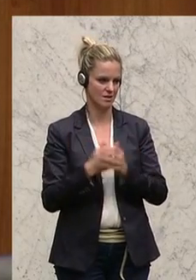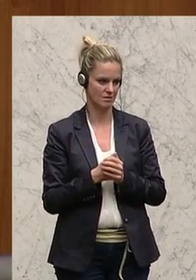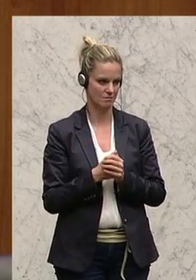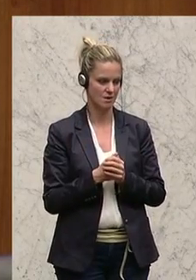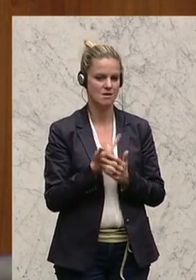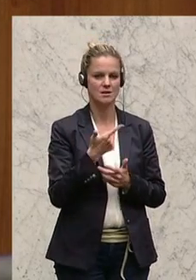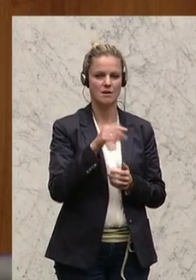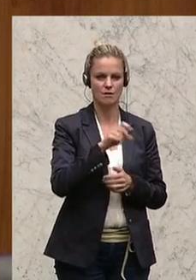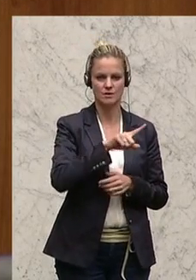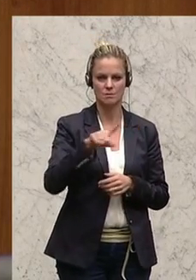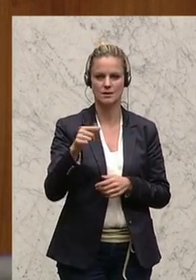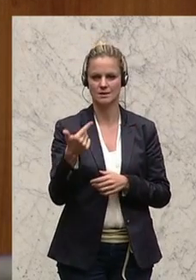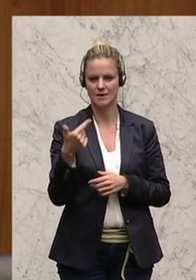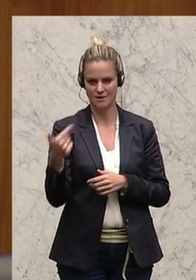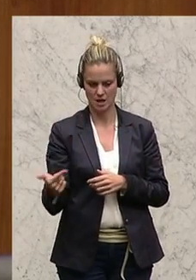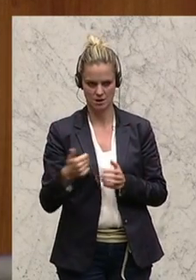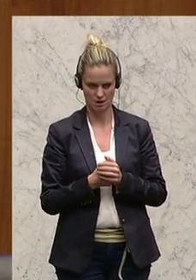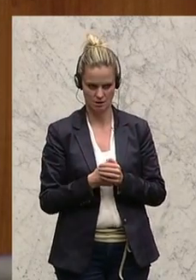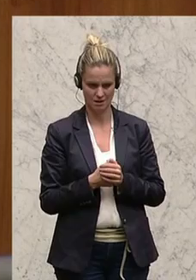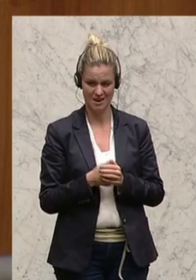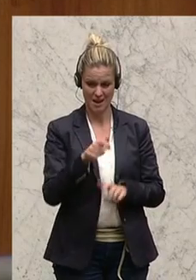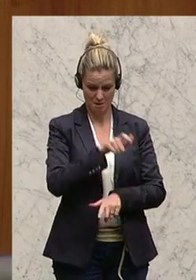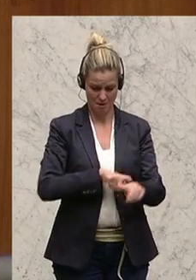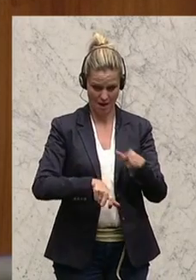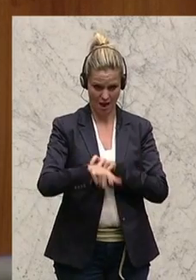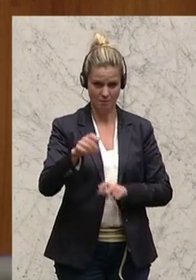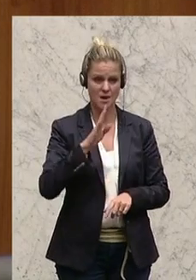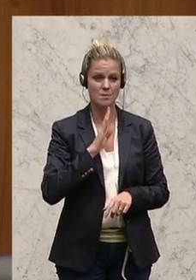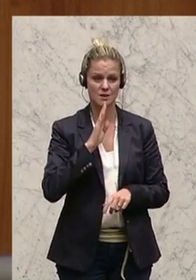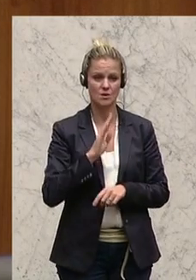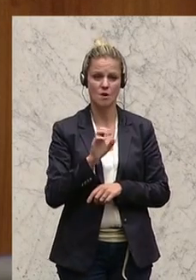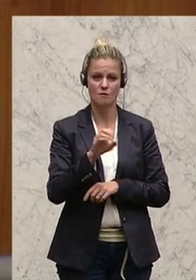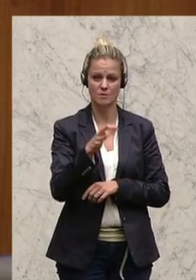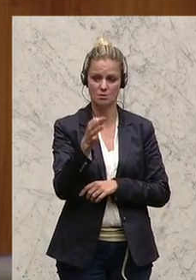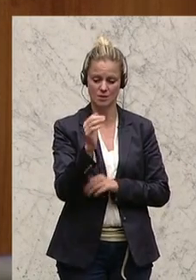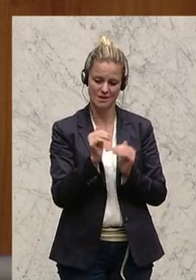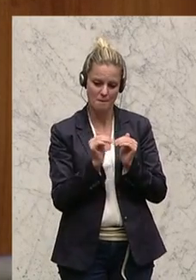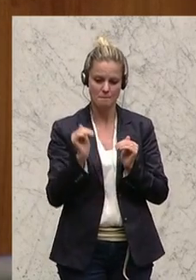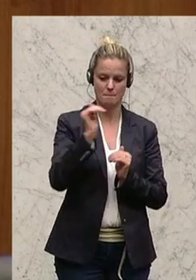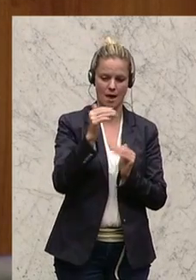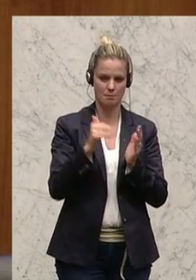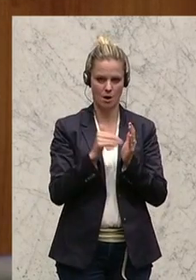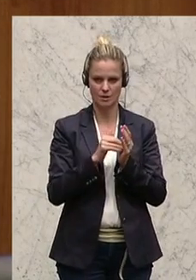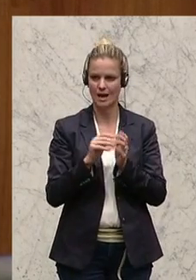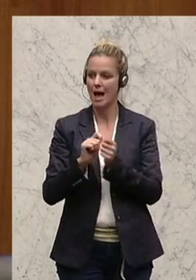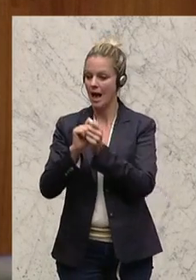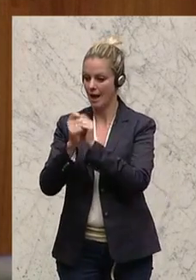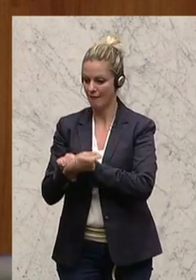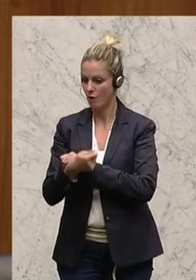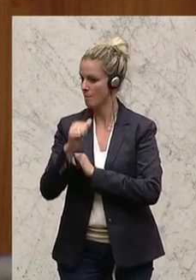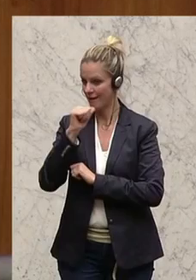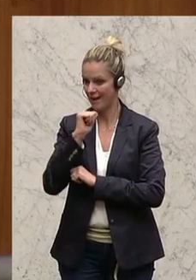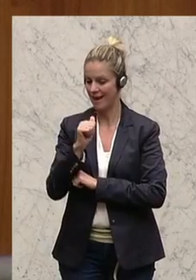2020 die Beamtenpensionen nur um 15 Prozent mehr benötigen, aber dort, wo wir keine Reformen gemacht haben, 30